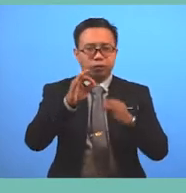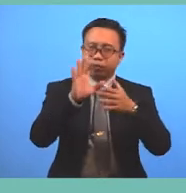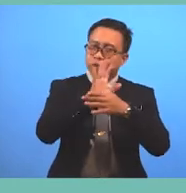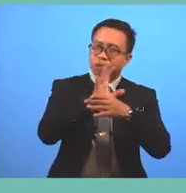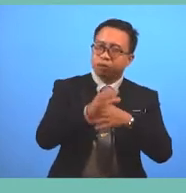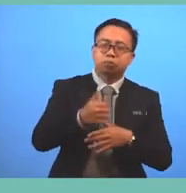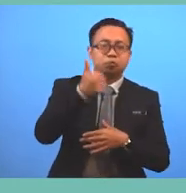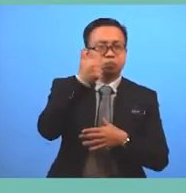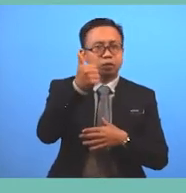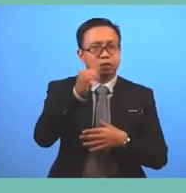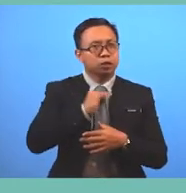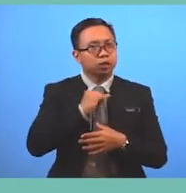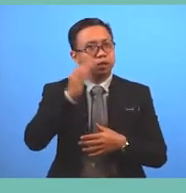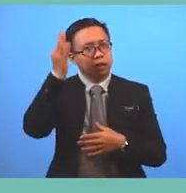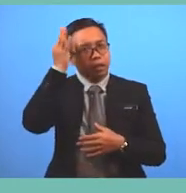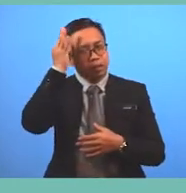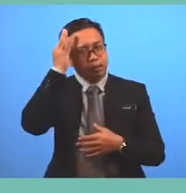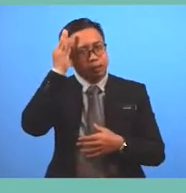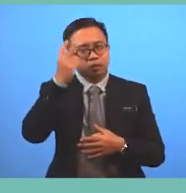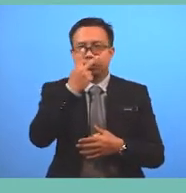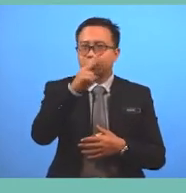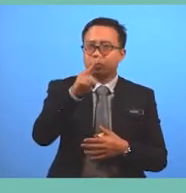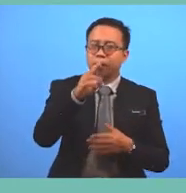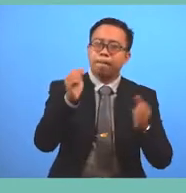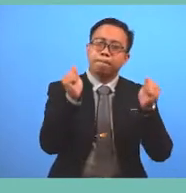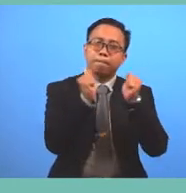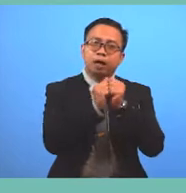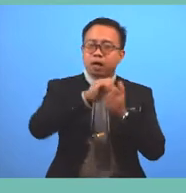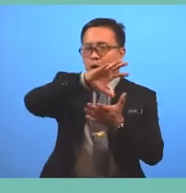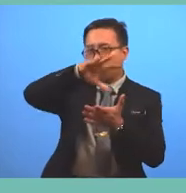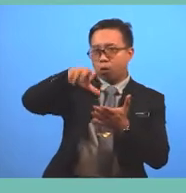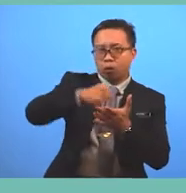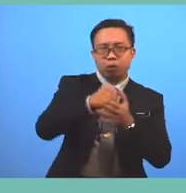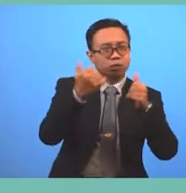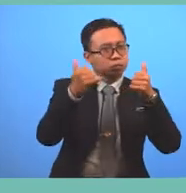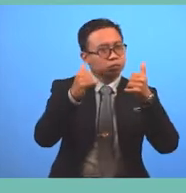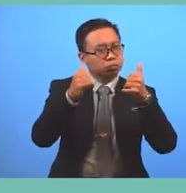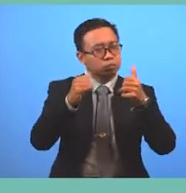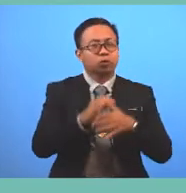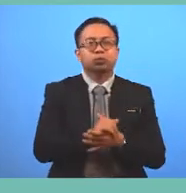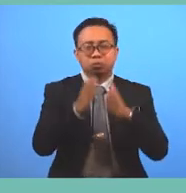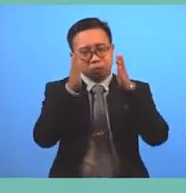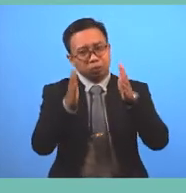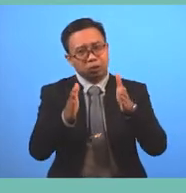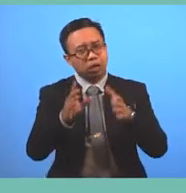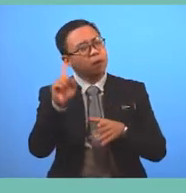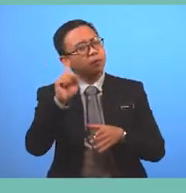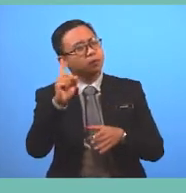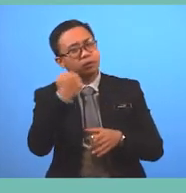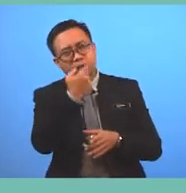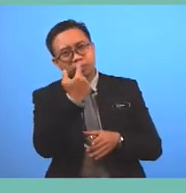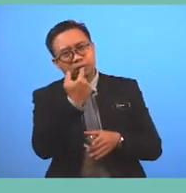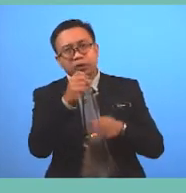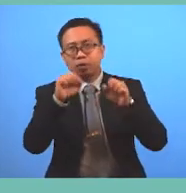I think it should be seen not only by all sports lovers But also by anyone looking